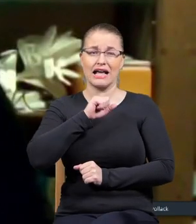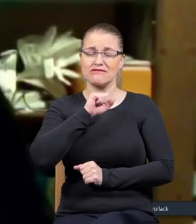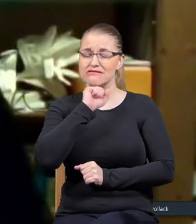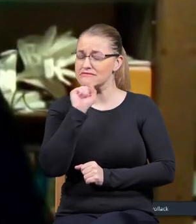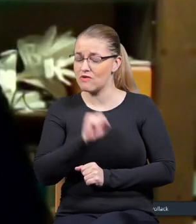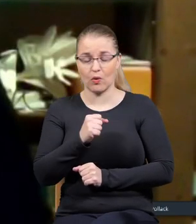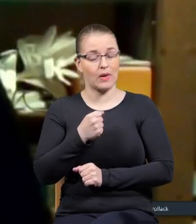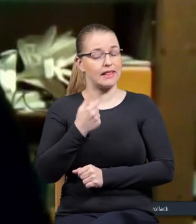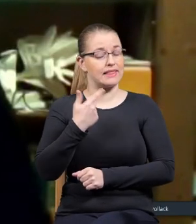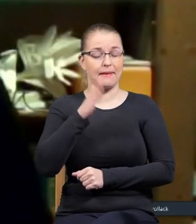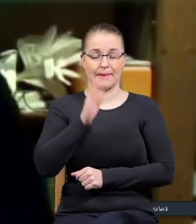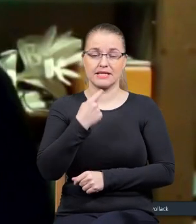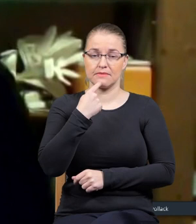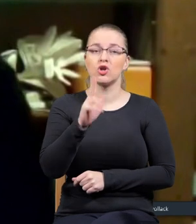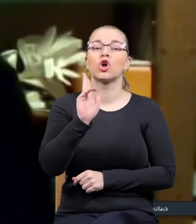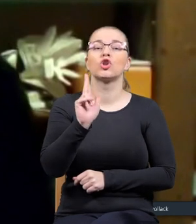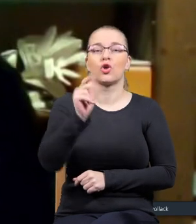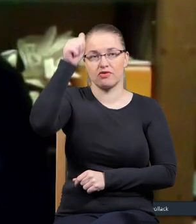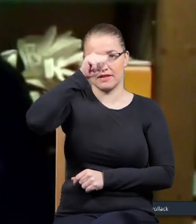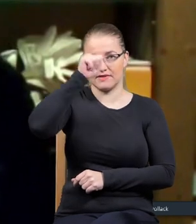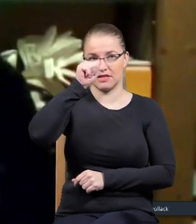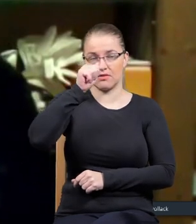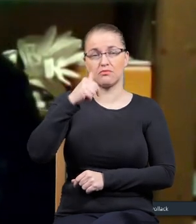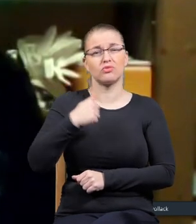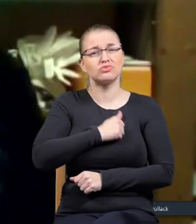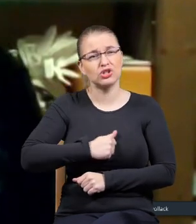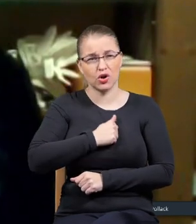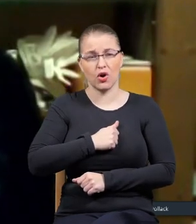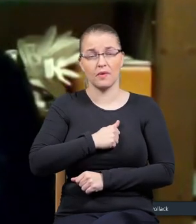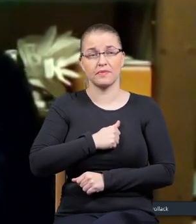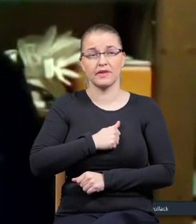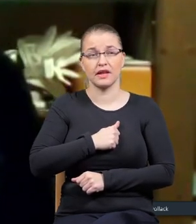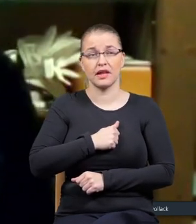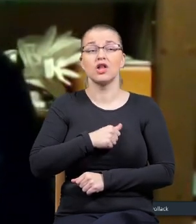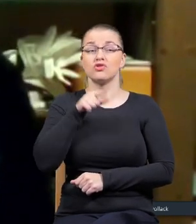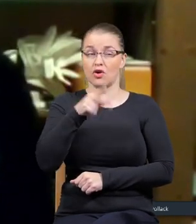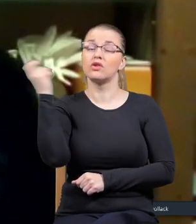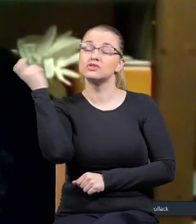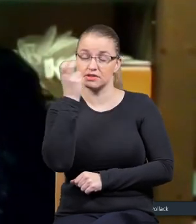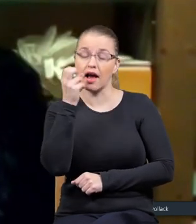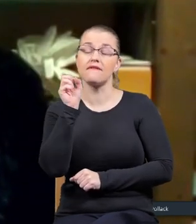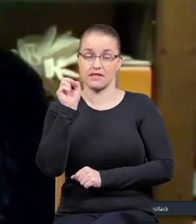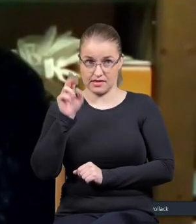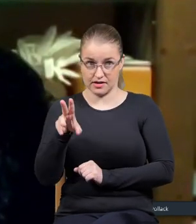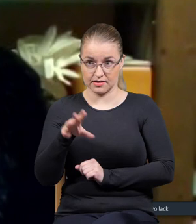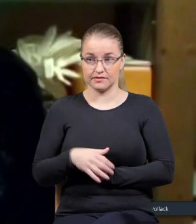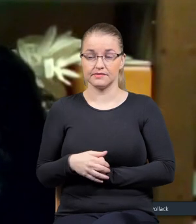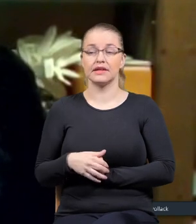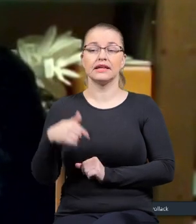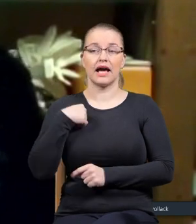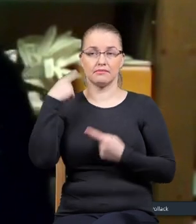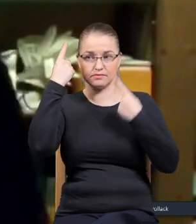powiem, kto to jest, prawda, bo to przykro mi. Oczywiście, że to jest ciekawe, prawda, ja sobie, no